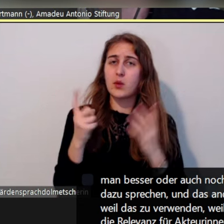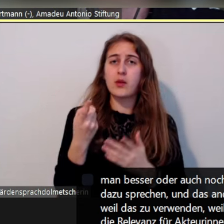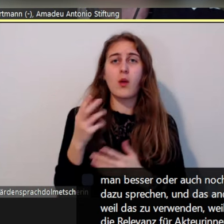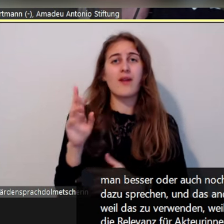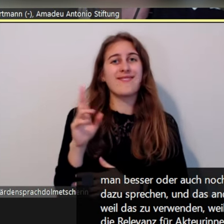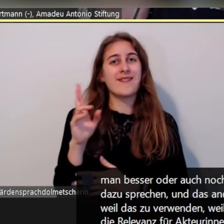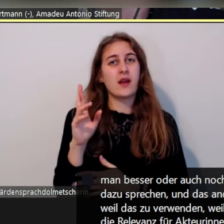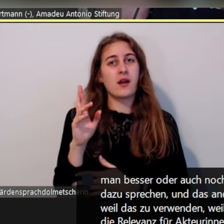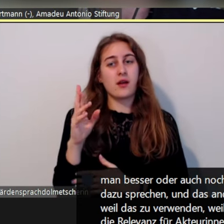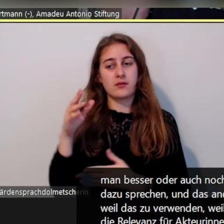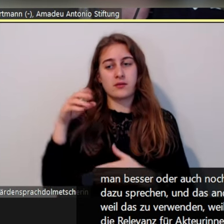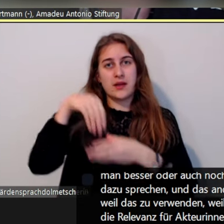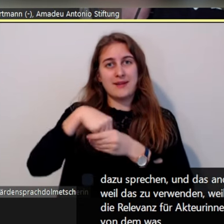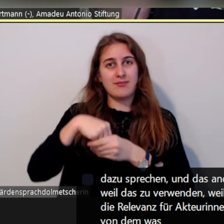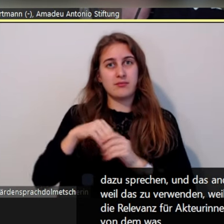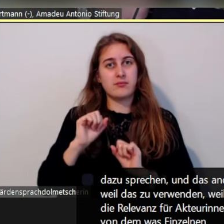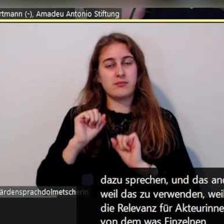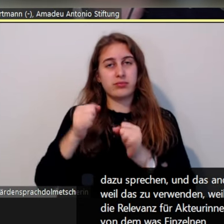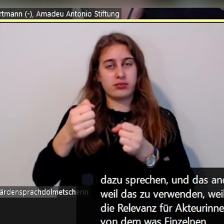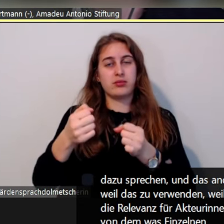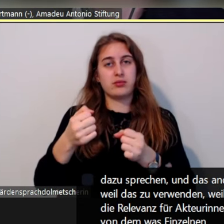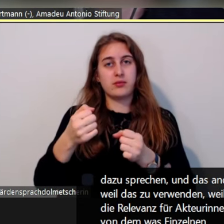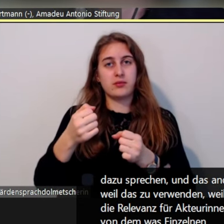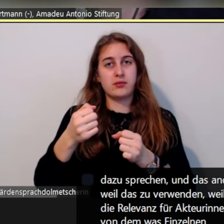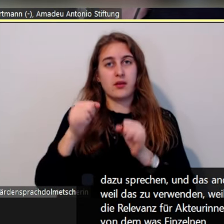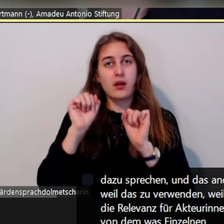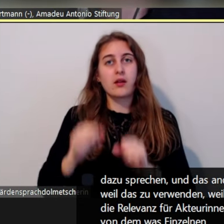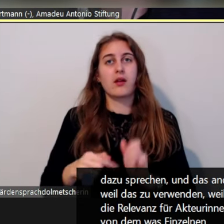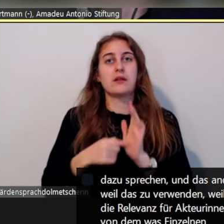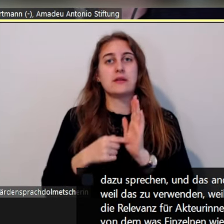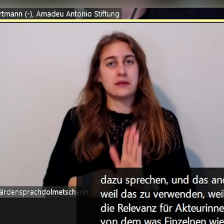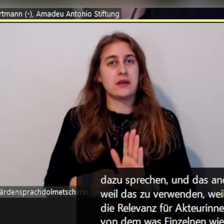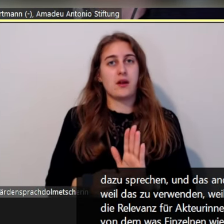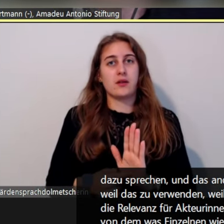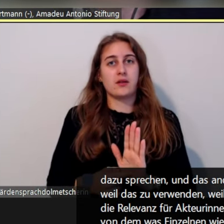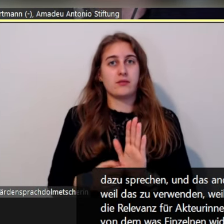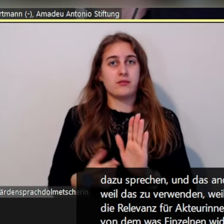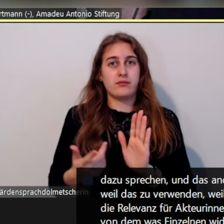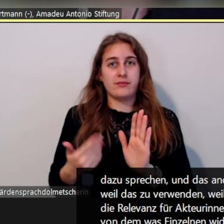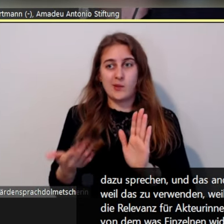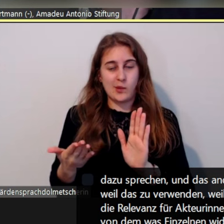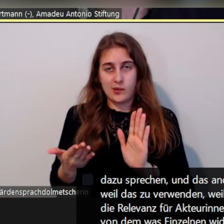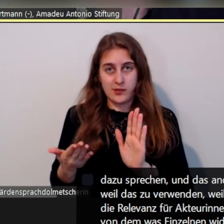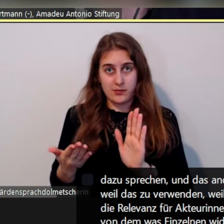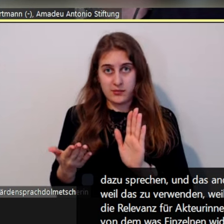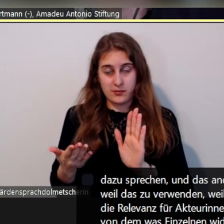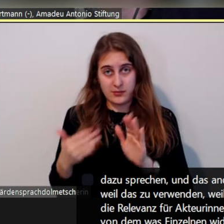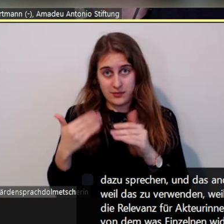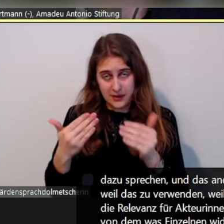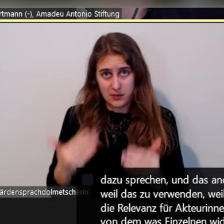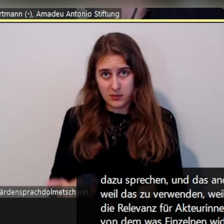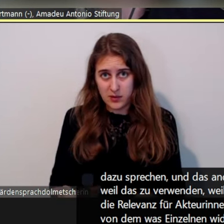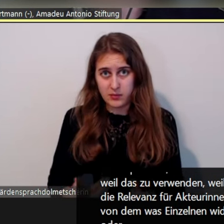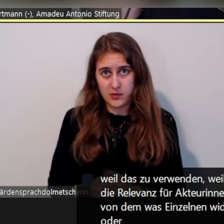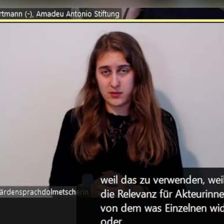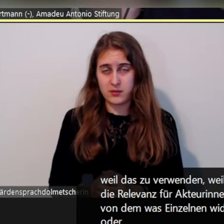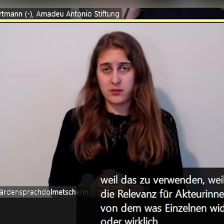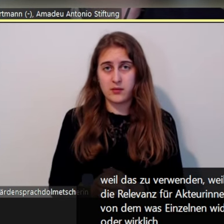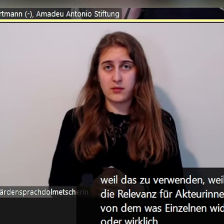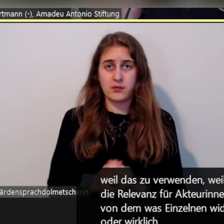betont und wir quasi von dem, was Einzelnen widerfährt oder wie Einzelnen dadurch bedroht oder wirklich auch